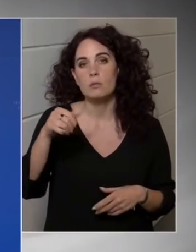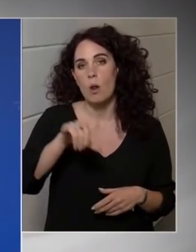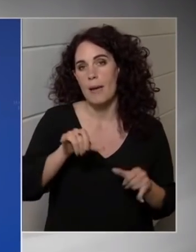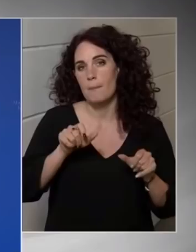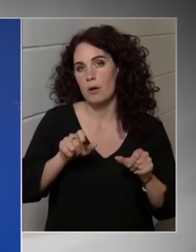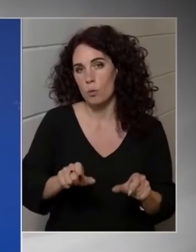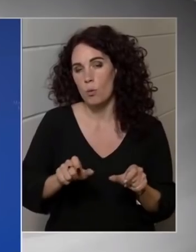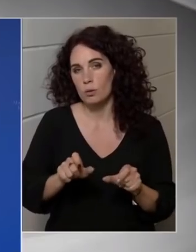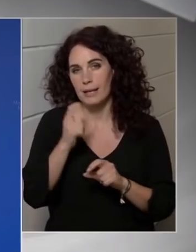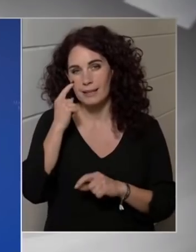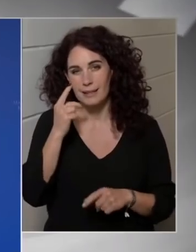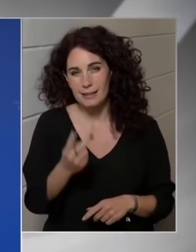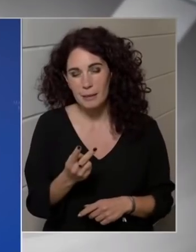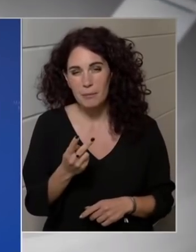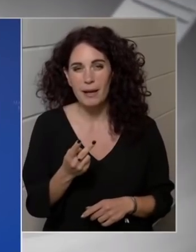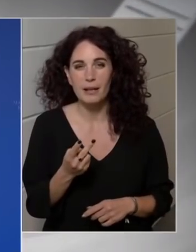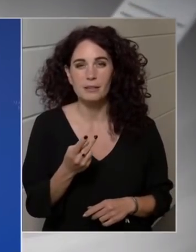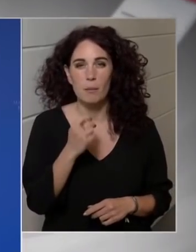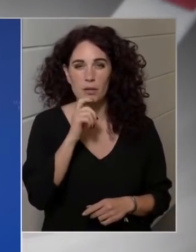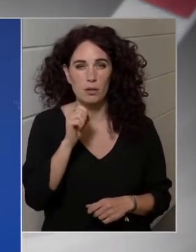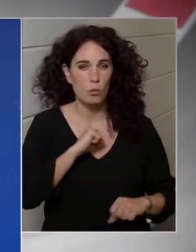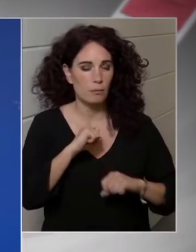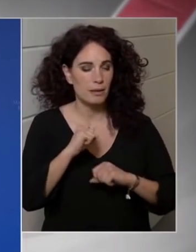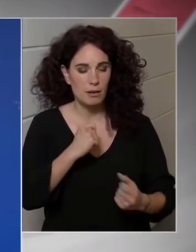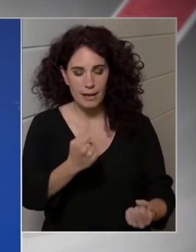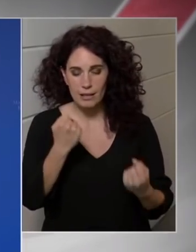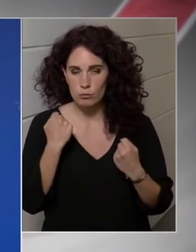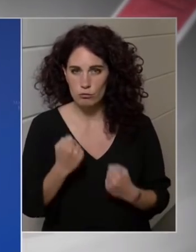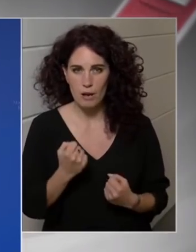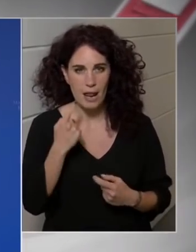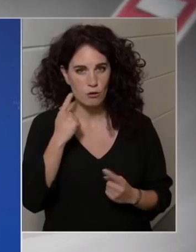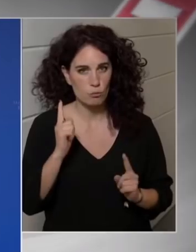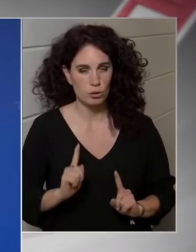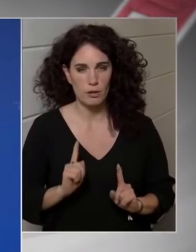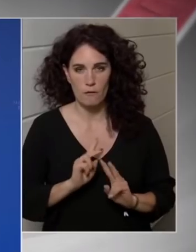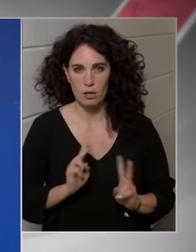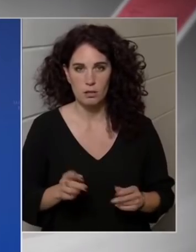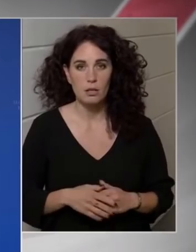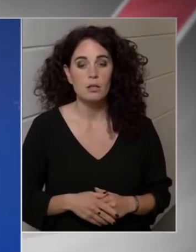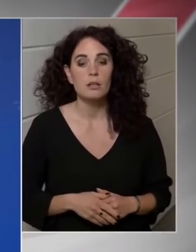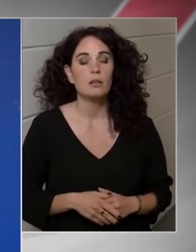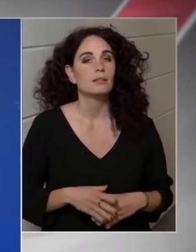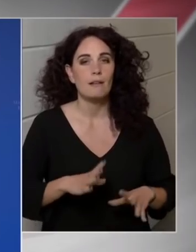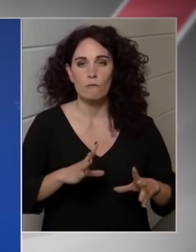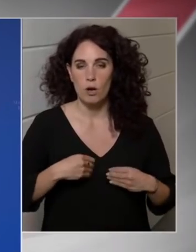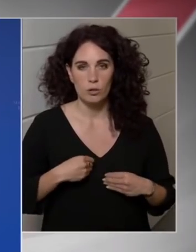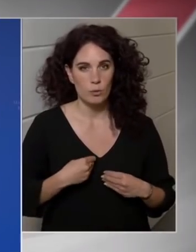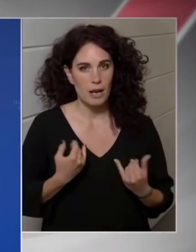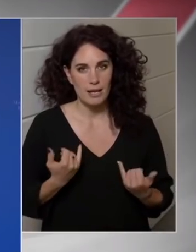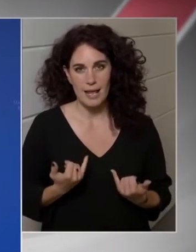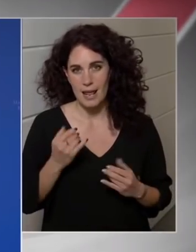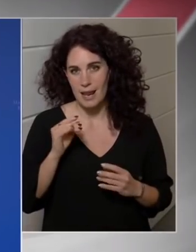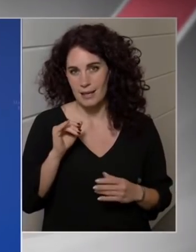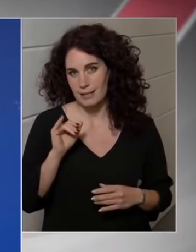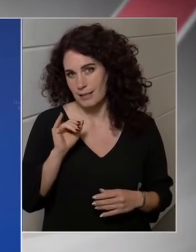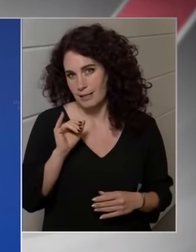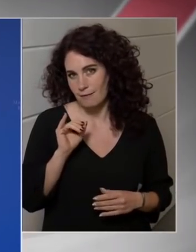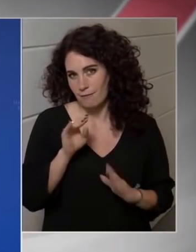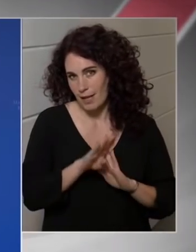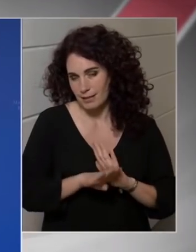a magyar kormánynak nagyon erős álláspontja van. Mi szerint nem fogadjuk el a jelenlegi feltételeket.